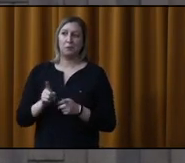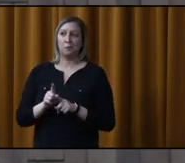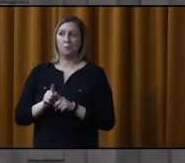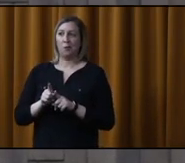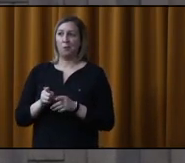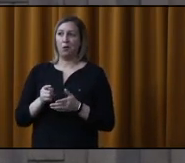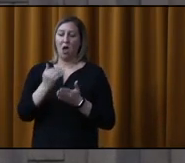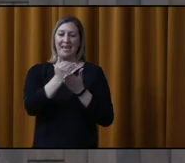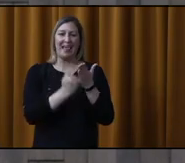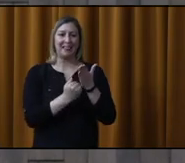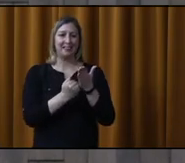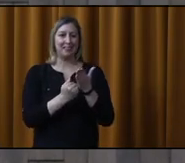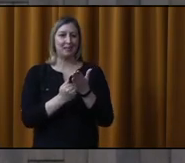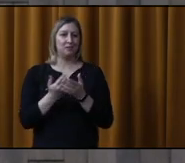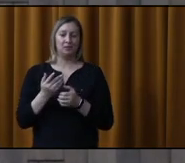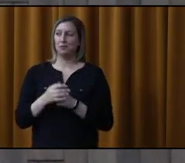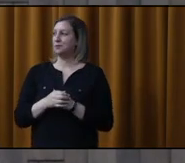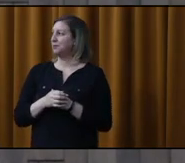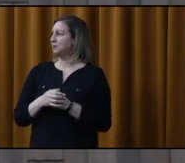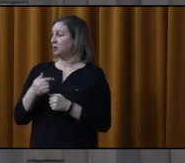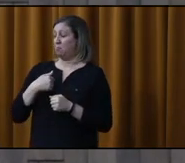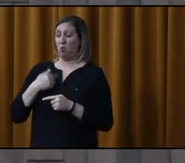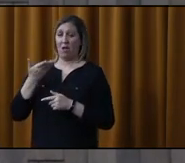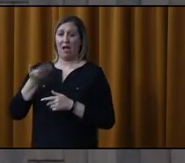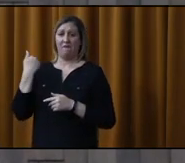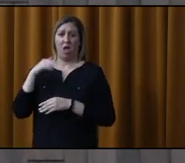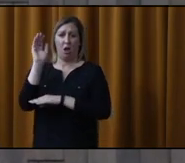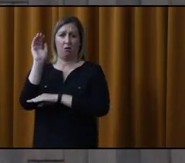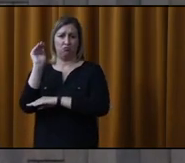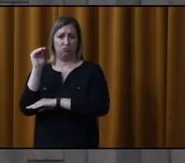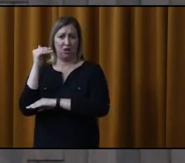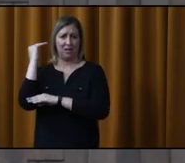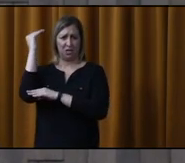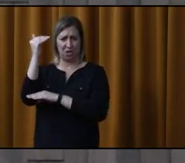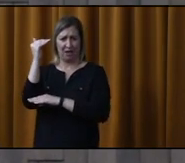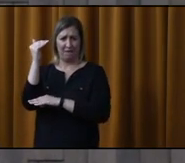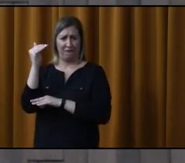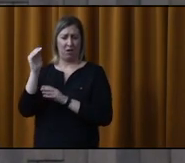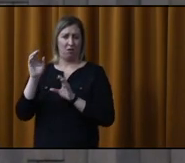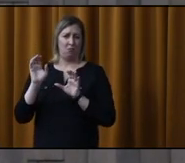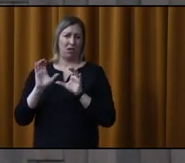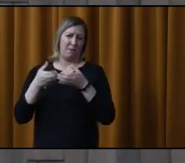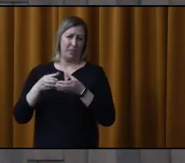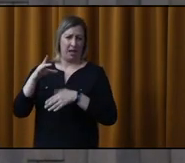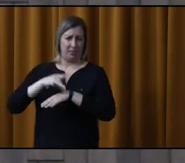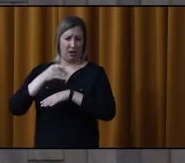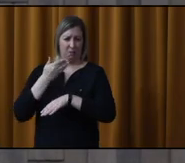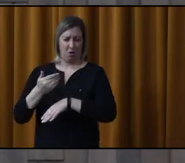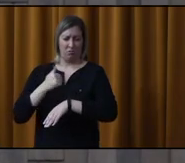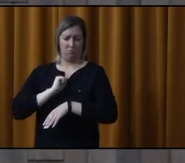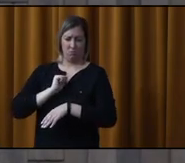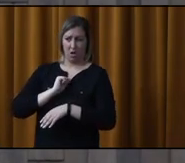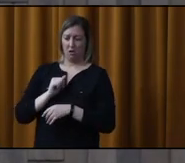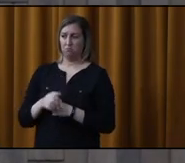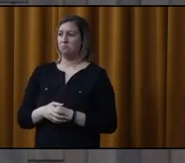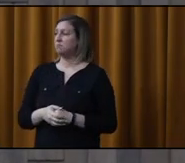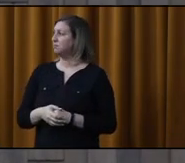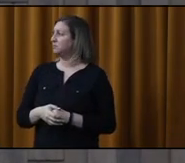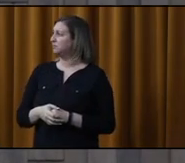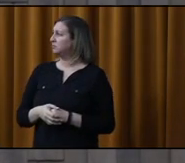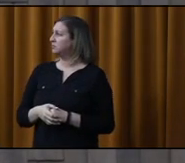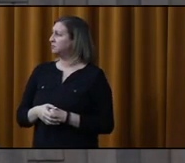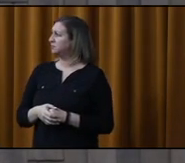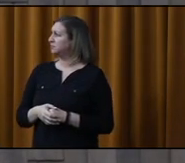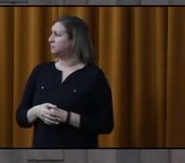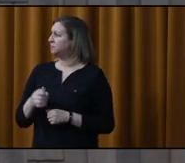été dans une autre vie chef de cabinet à Terrebonne et on a créé un cahier. Disons que je me suis personnellement investi dans le dossier.